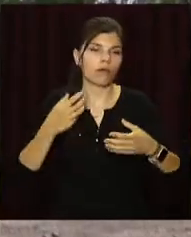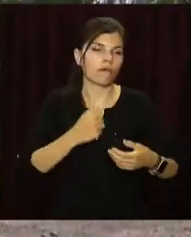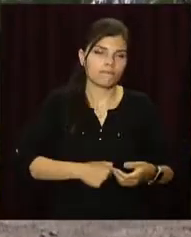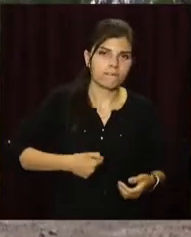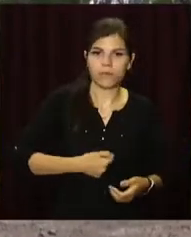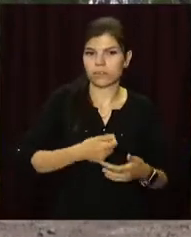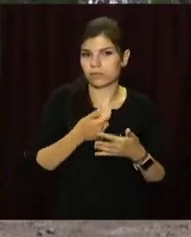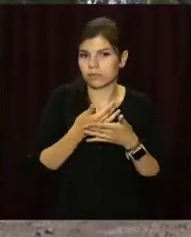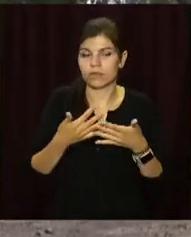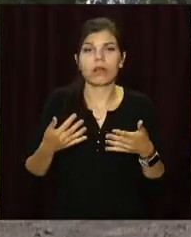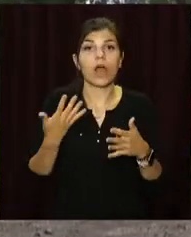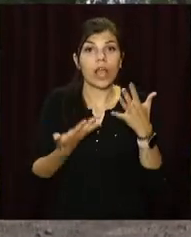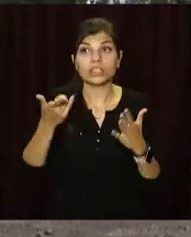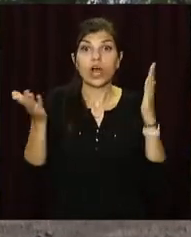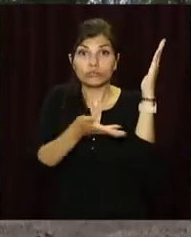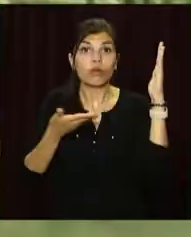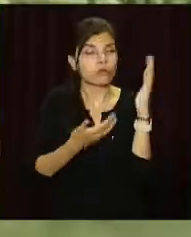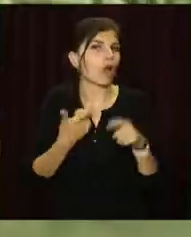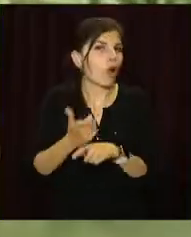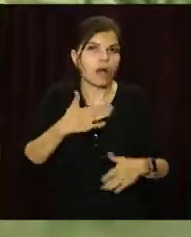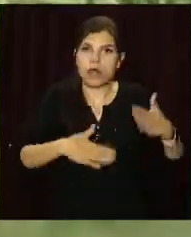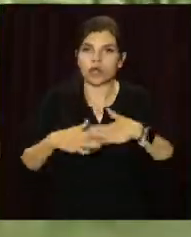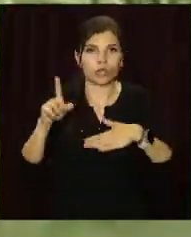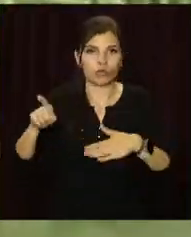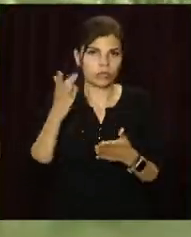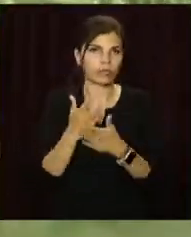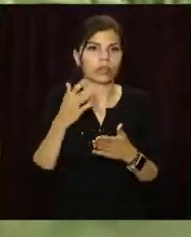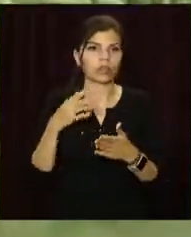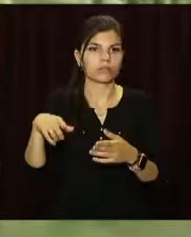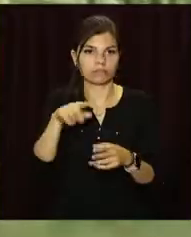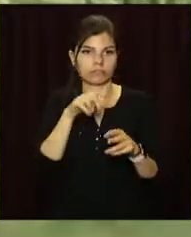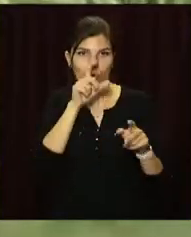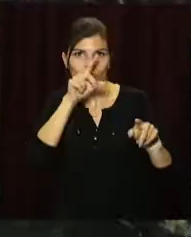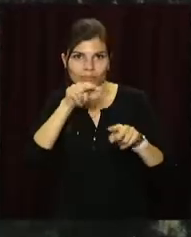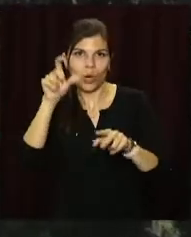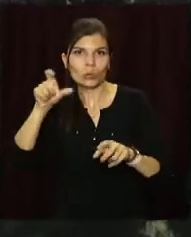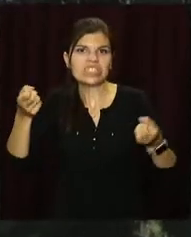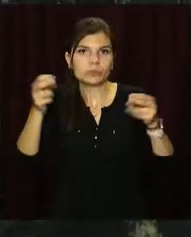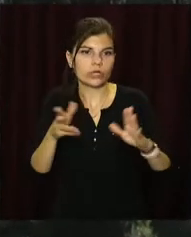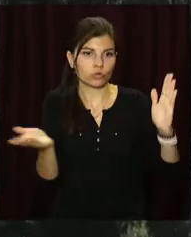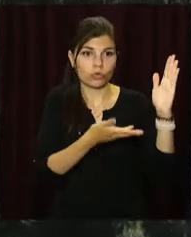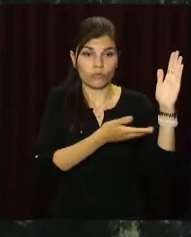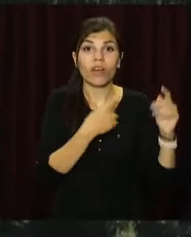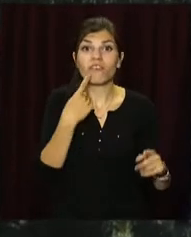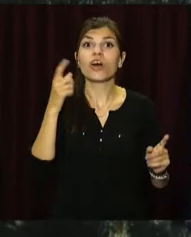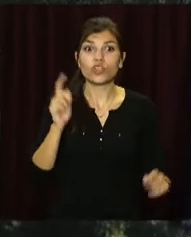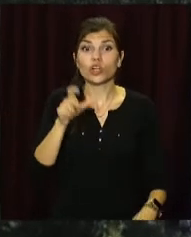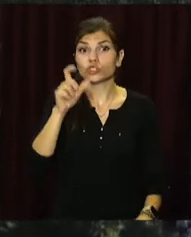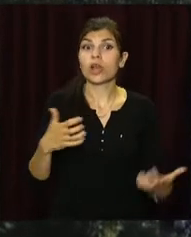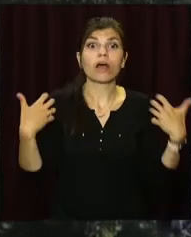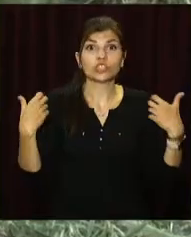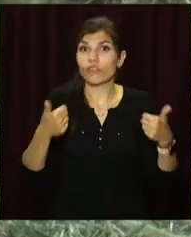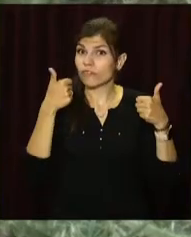Так що, що не підтримує це, я рада. Фахівці кажуть, алергія нацвітіння трави може з'явитися навіть у цілком здорової людини.